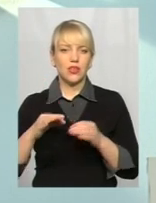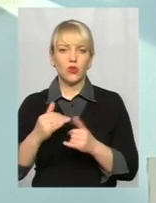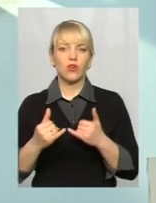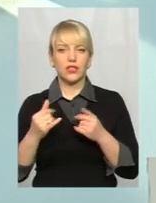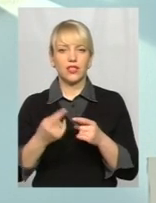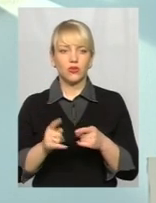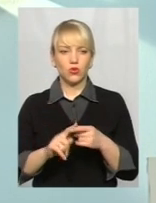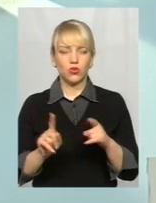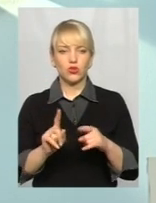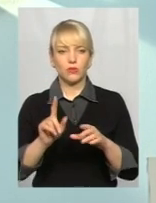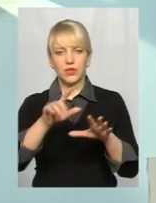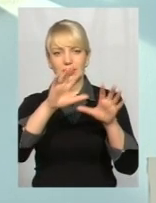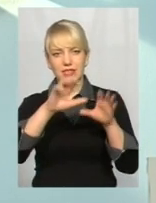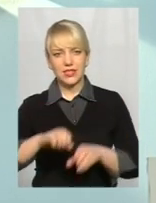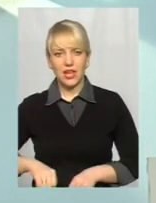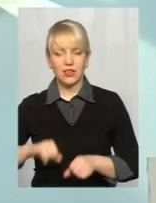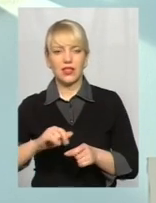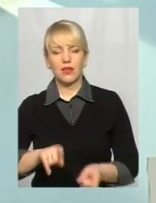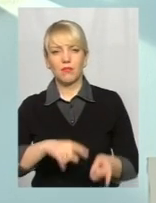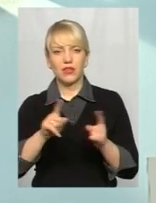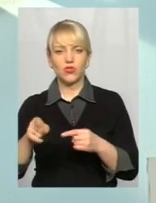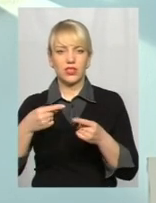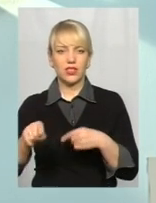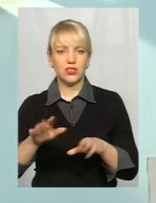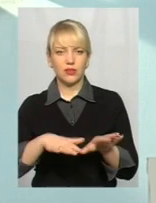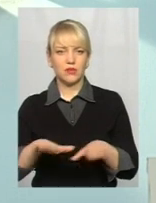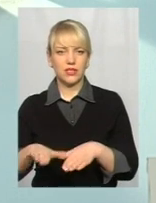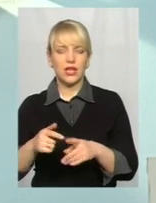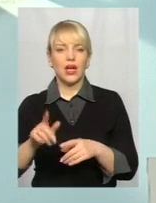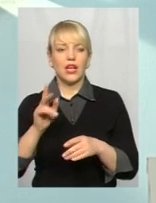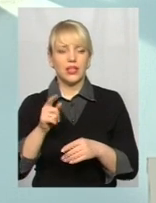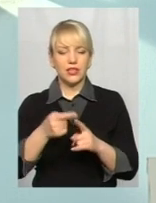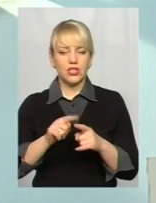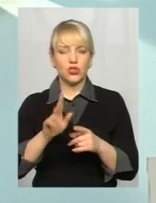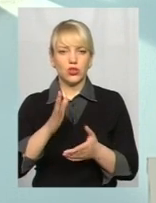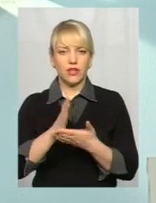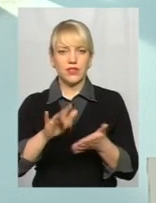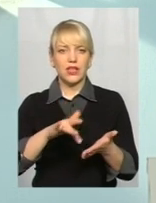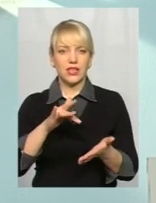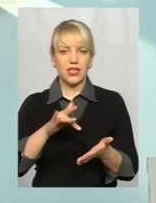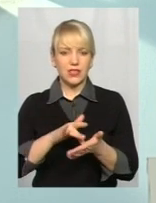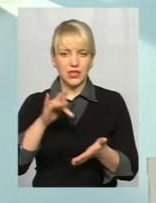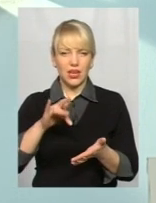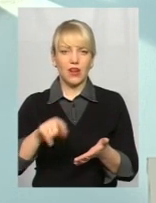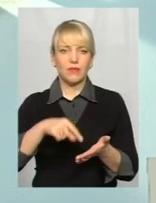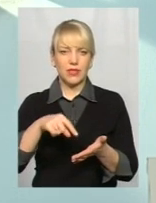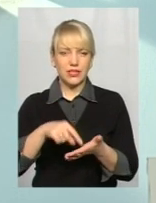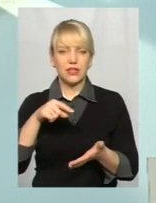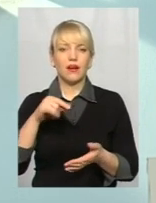познімати і попереносити в інші мікрорайони. Ну, і ті, які розташовані в центральній місті, ми розуміємо, що